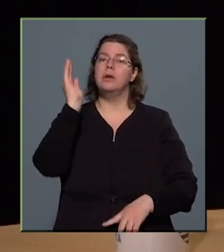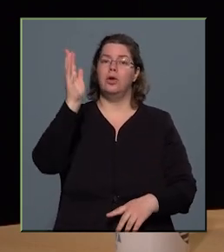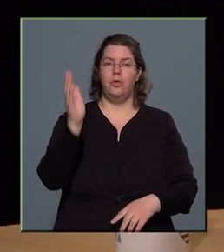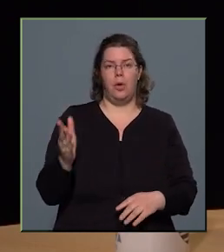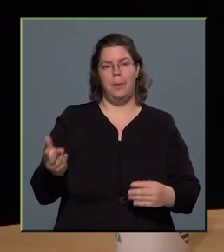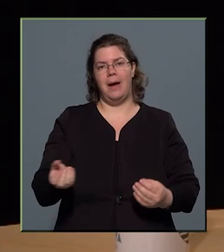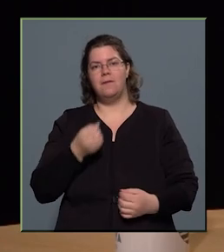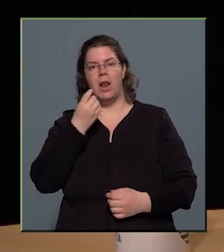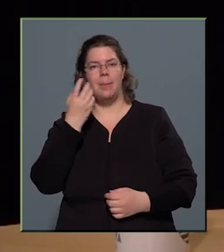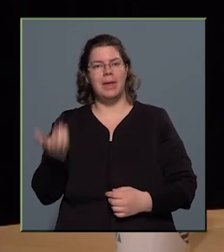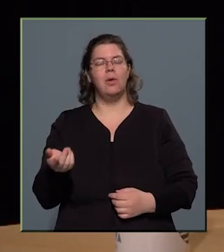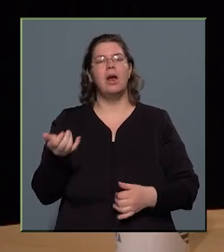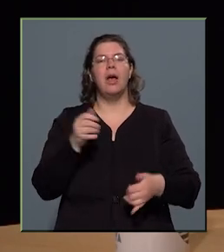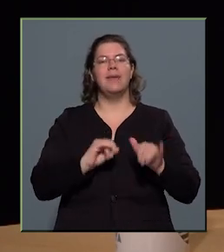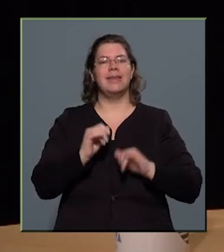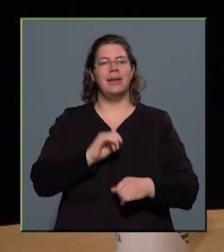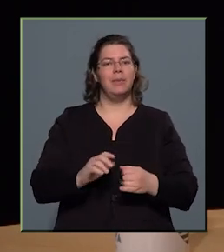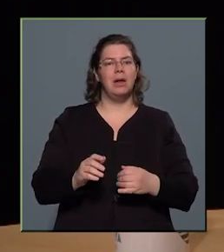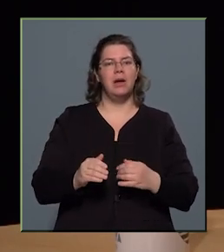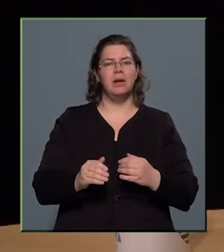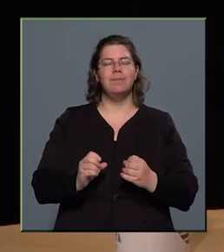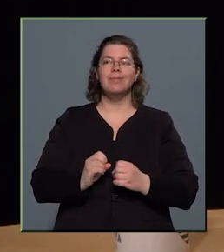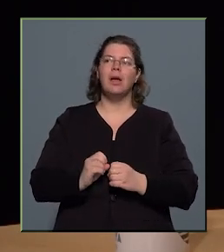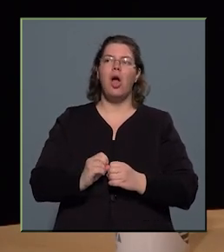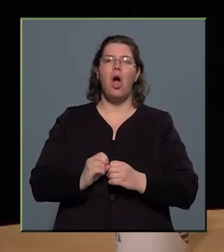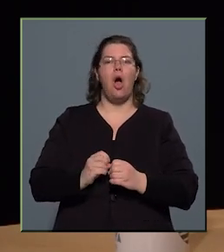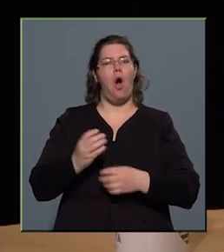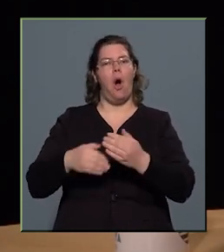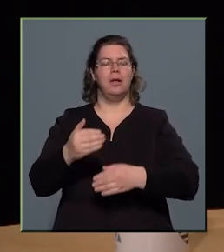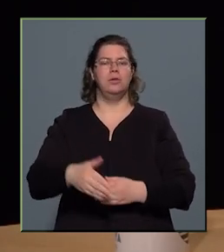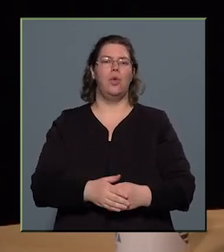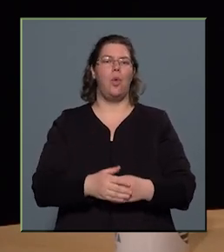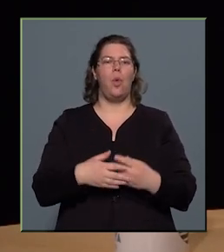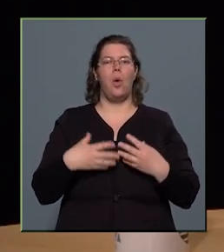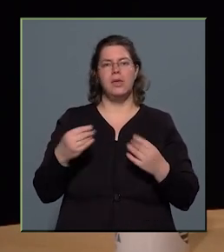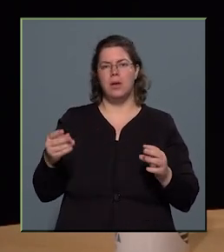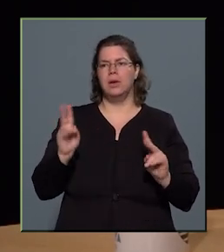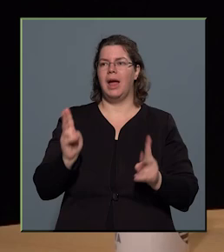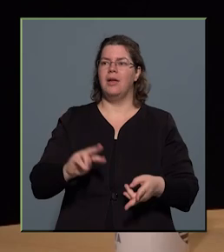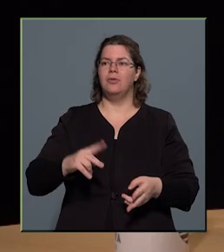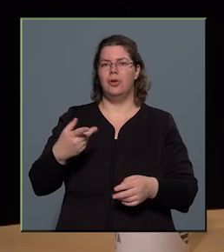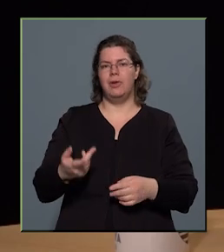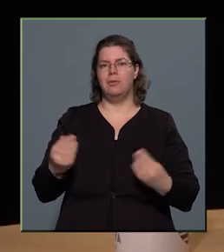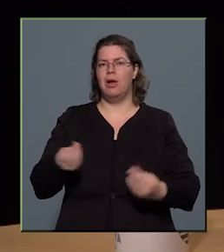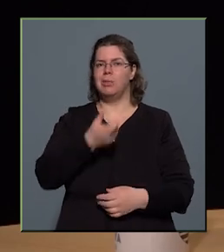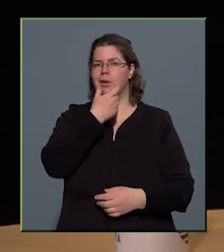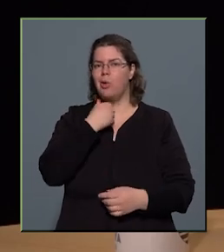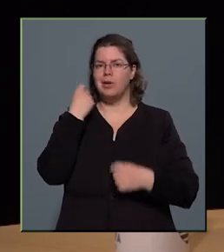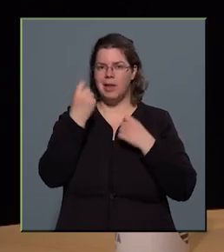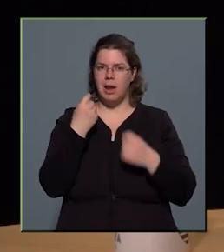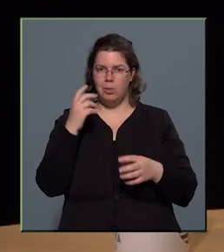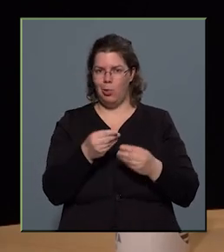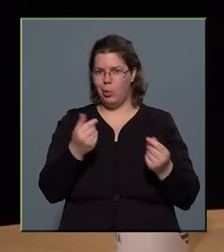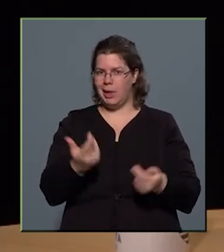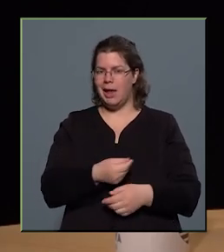valamikor a kémiai hajtóműveket, hajtóanyagokat föl kellene váltani valami korszerűbb módszerrel, de hát ugye ezt